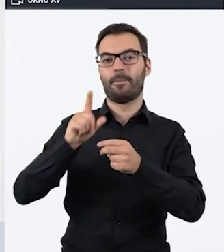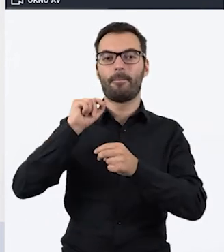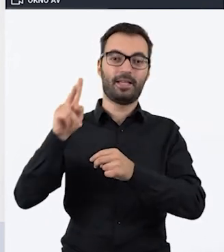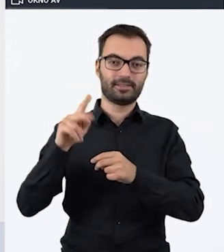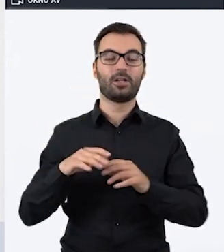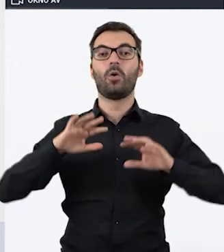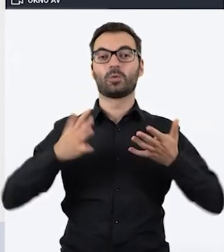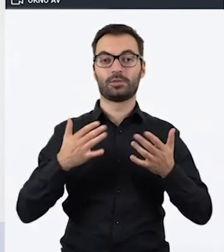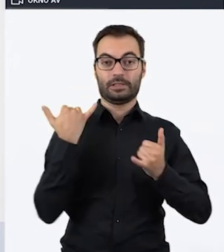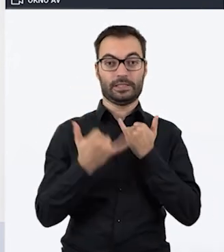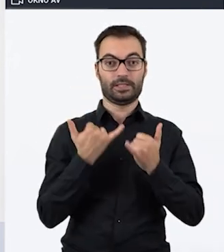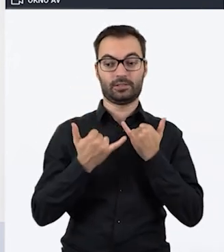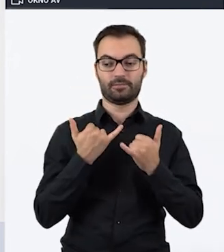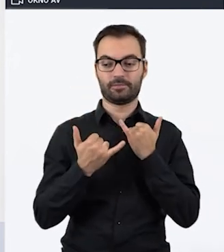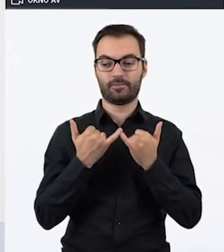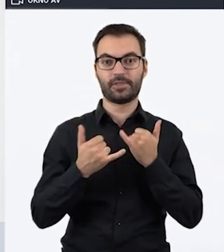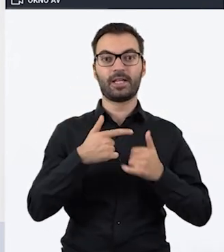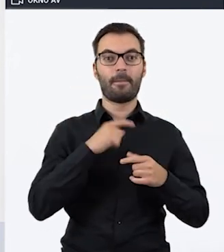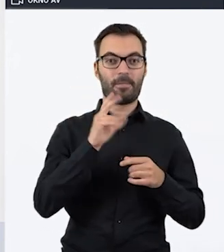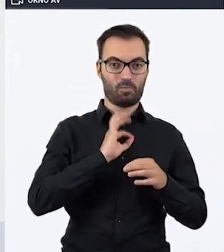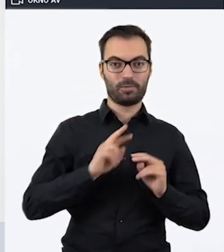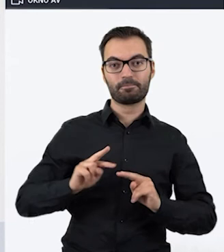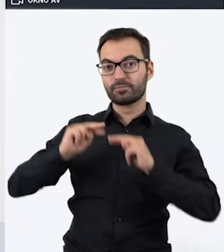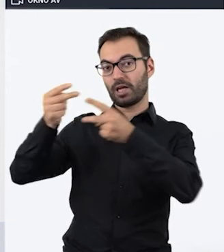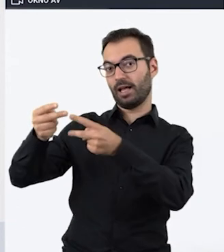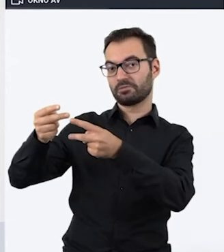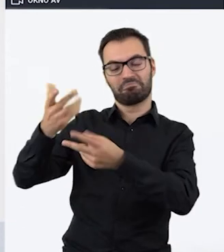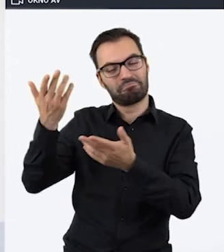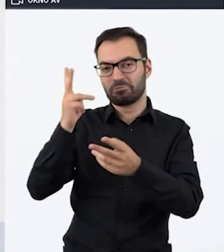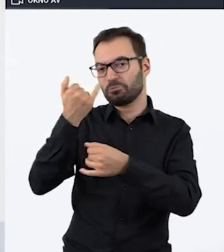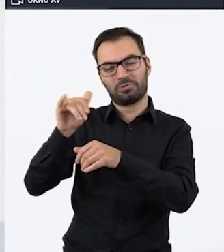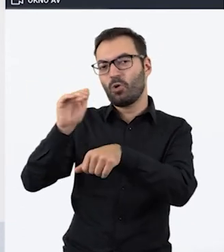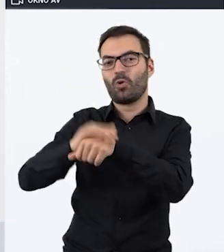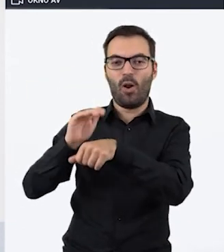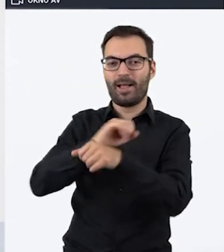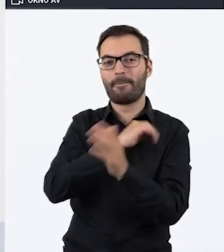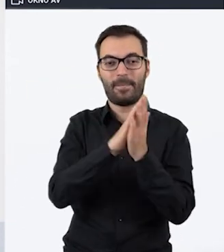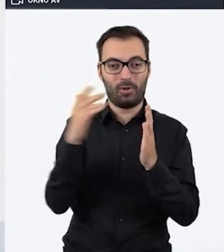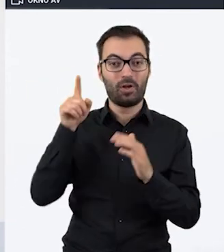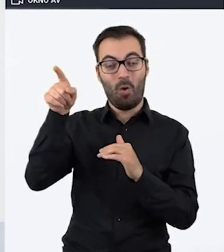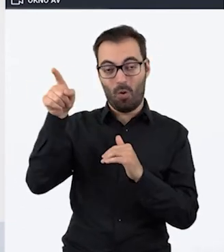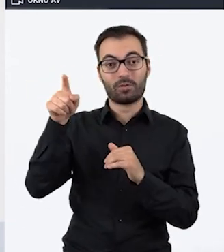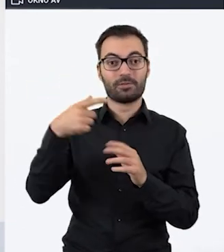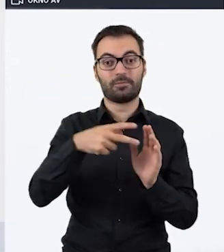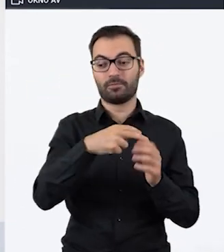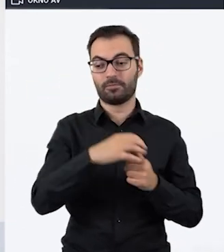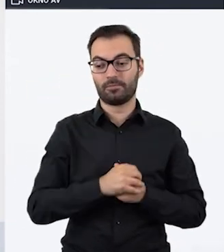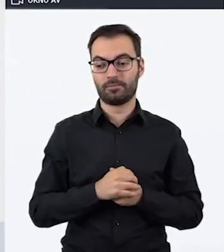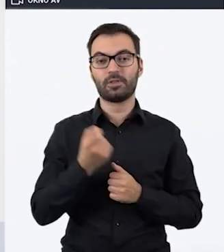edycji, to oznacza, że jeśli go udostępnimy właśnie jakiemuś innemu bibliotekarzowi, to może on sobie go